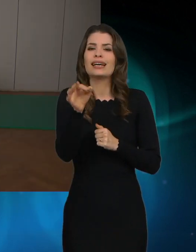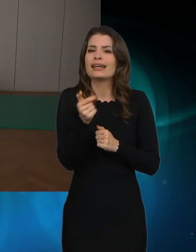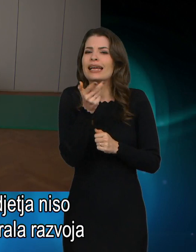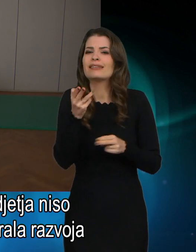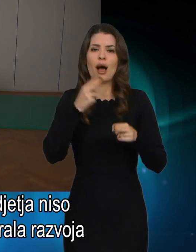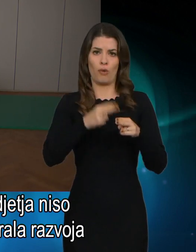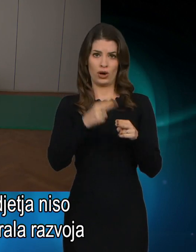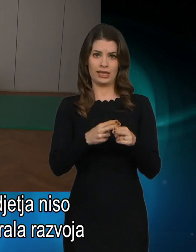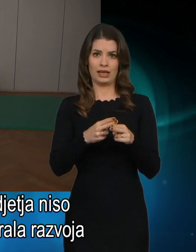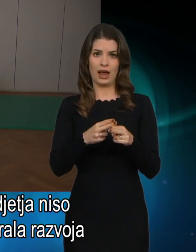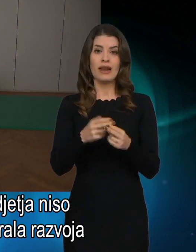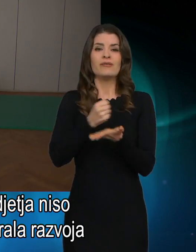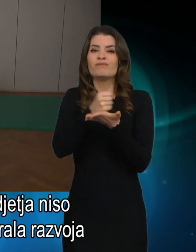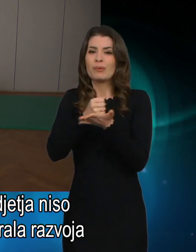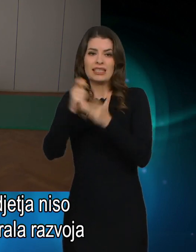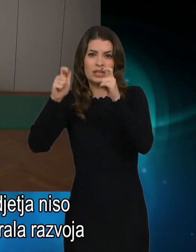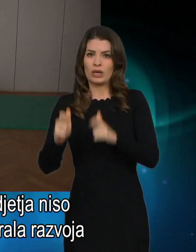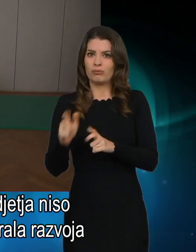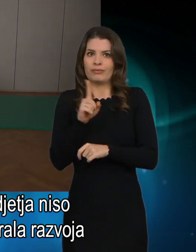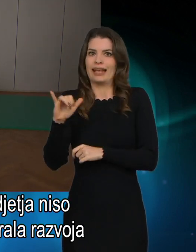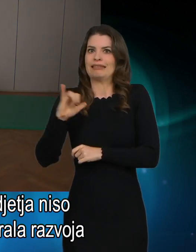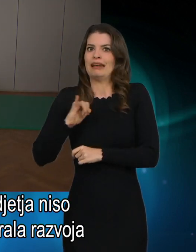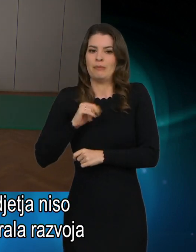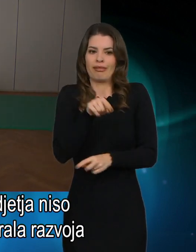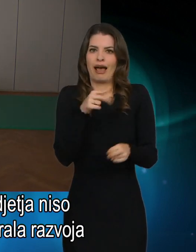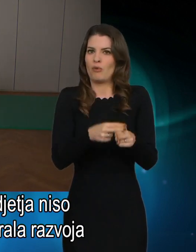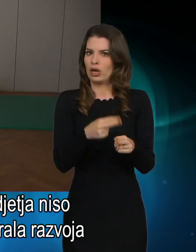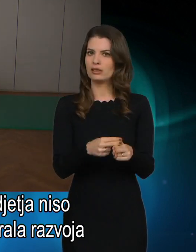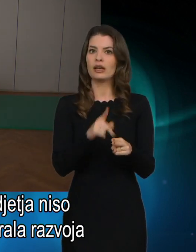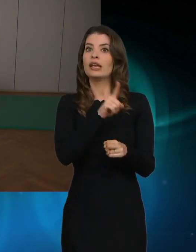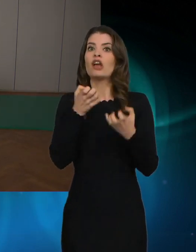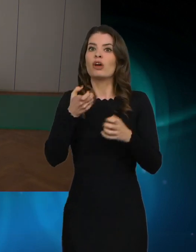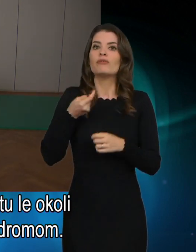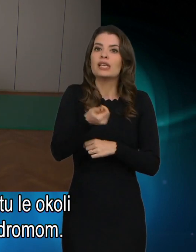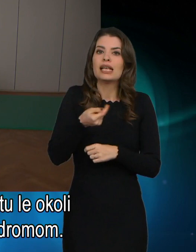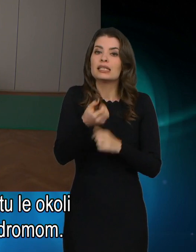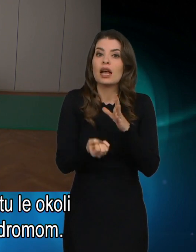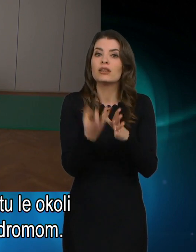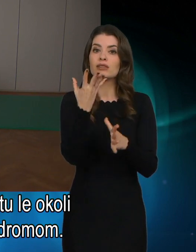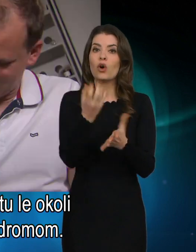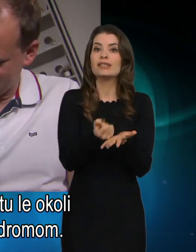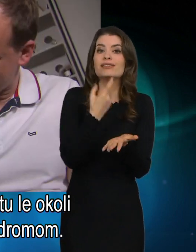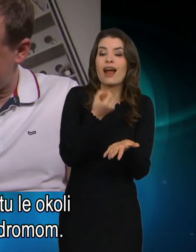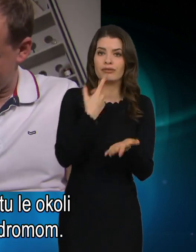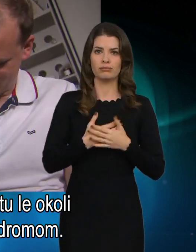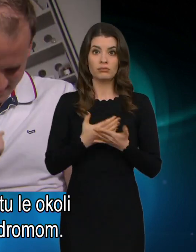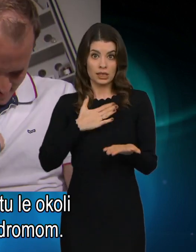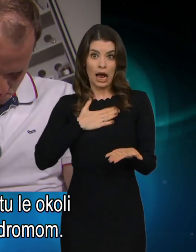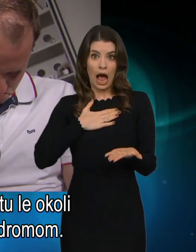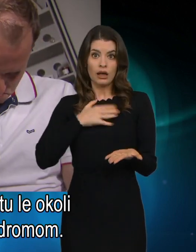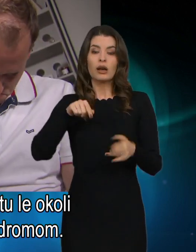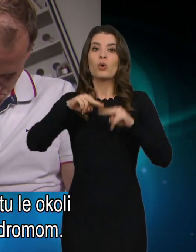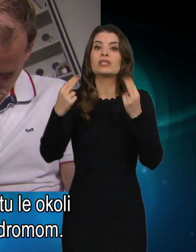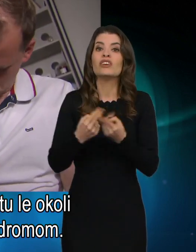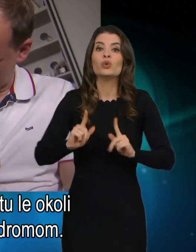katero se farmaceutska podjetja niso zanimala in ne financirala razvoja zdravil, saj po svetu le okoli 400